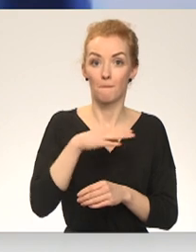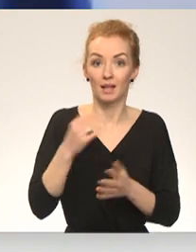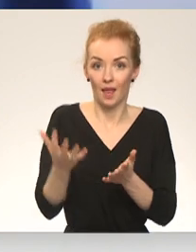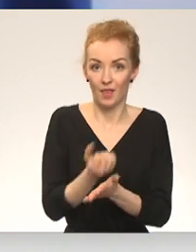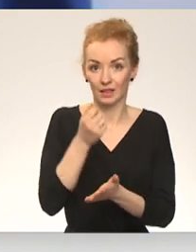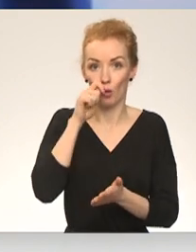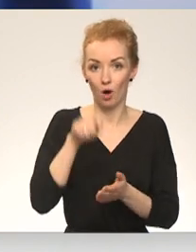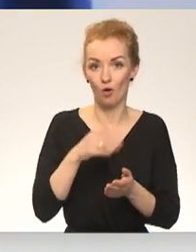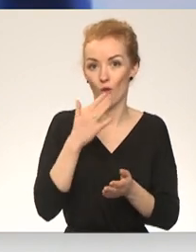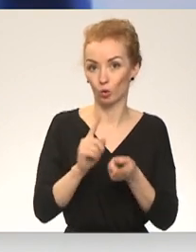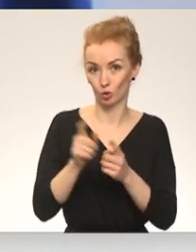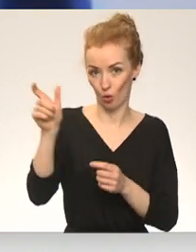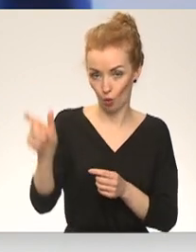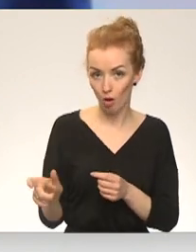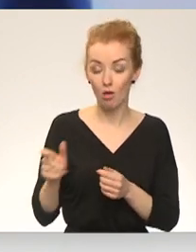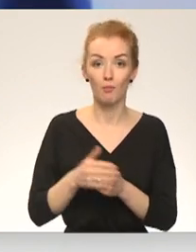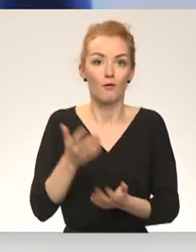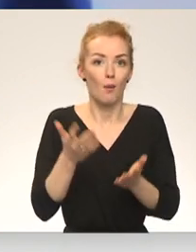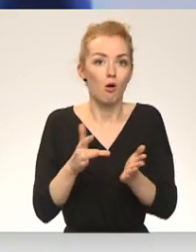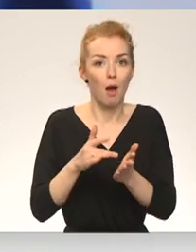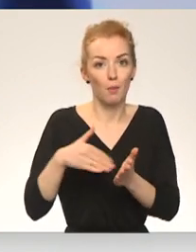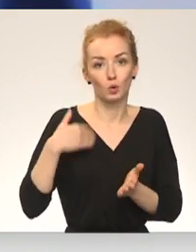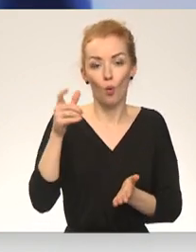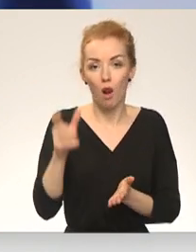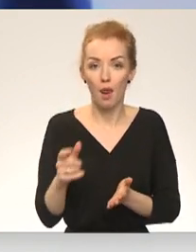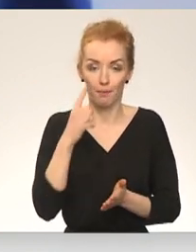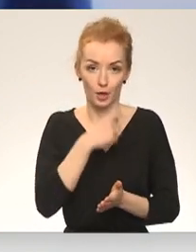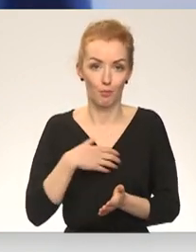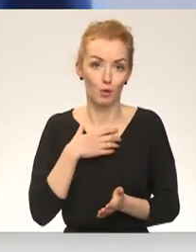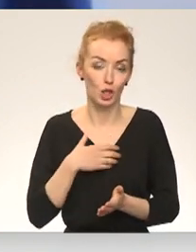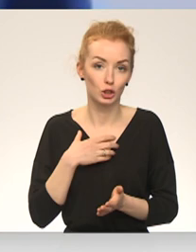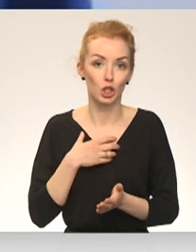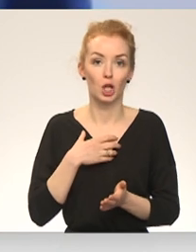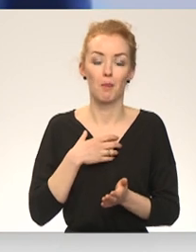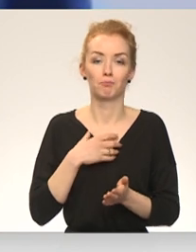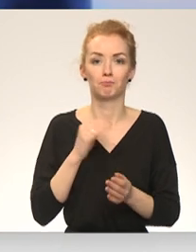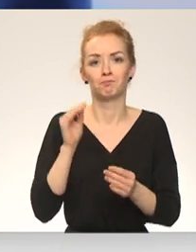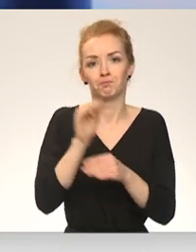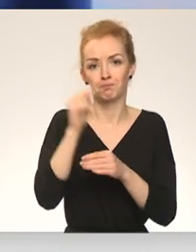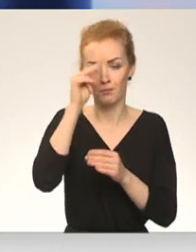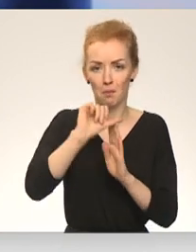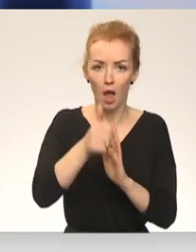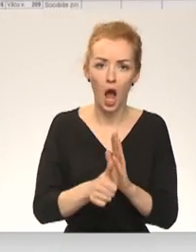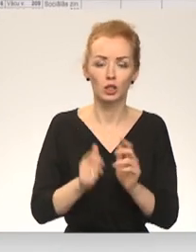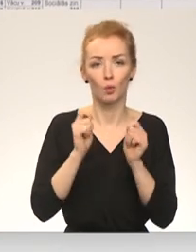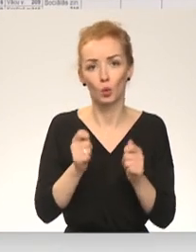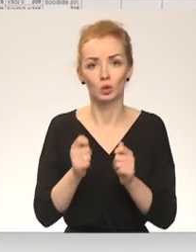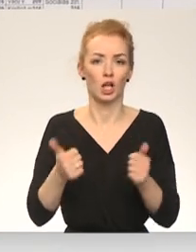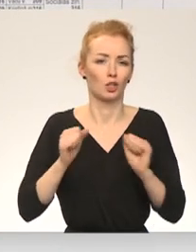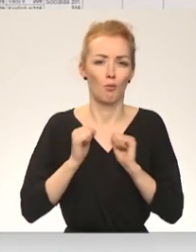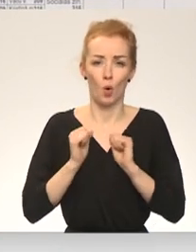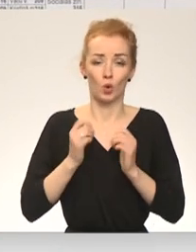skolotājs, pat kādam varbūt tā ir māksla, mūzika un tas ir sports.